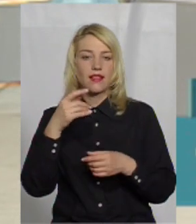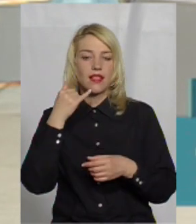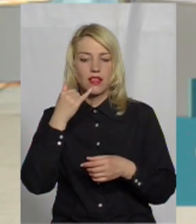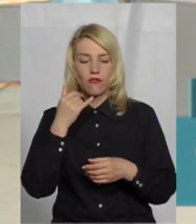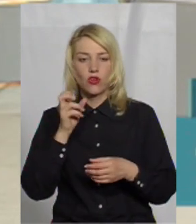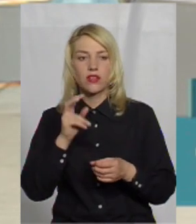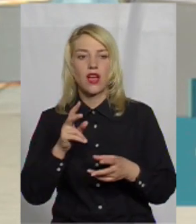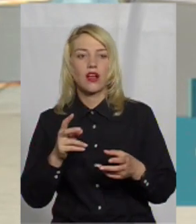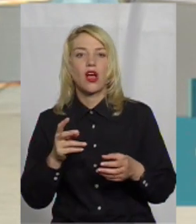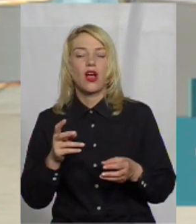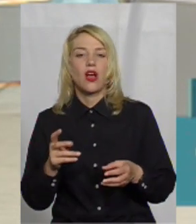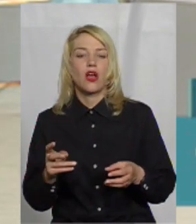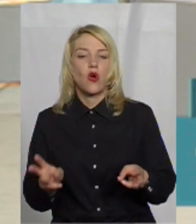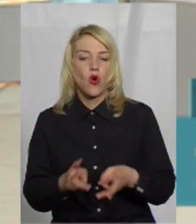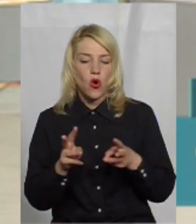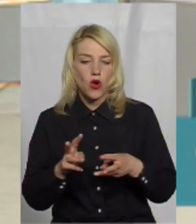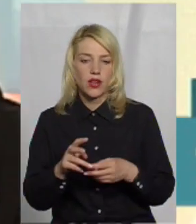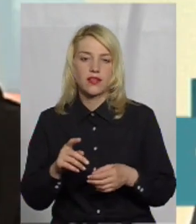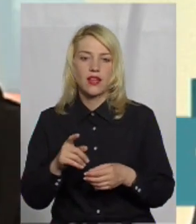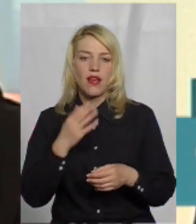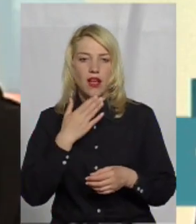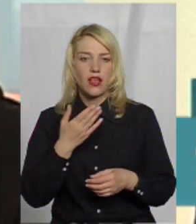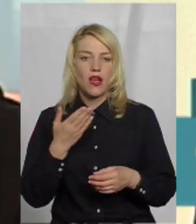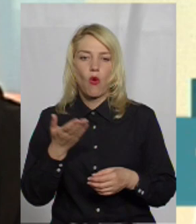з коментарями, що не так тушили, не так несли відра.